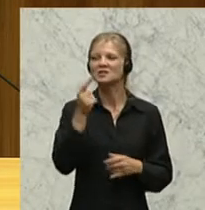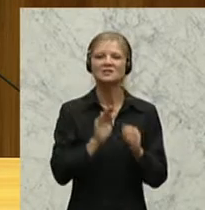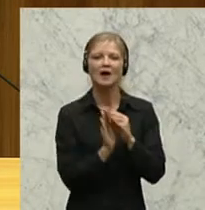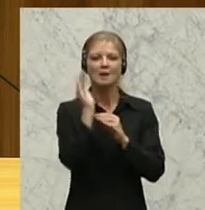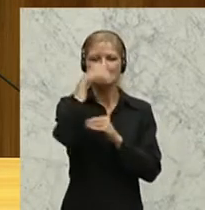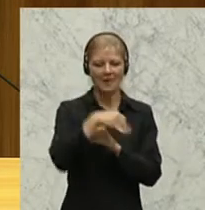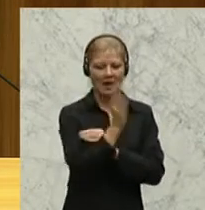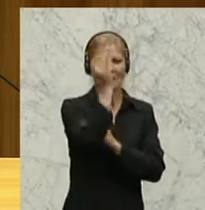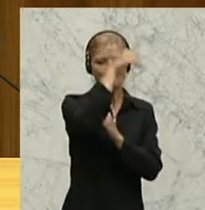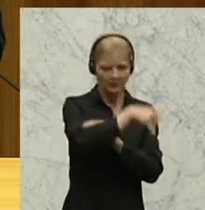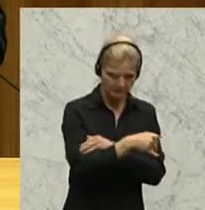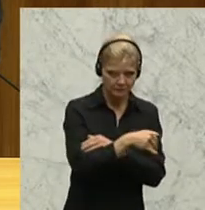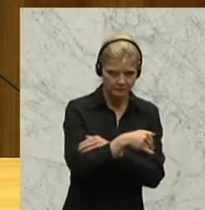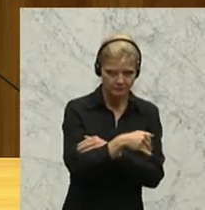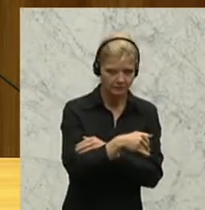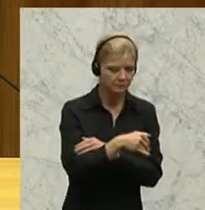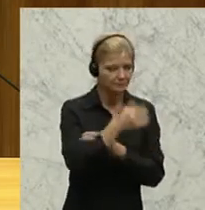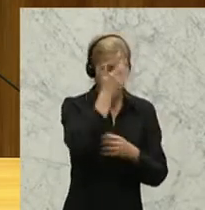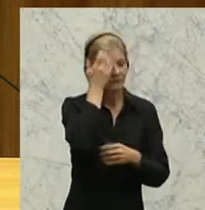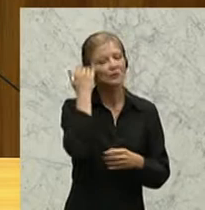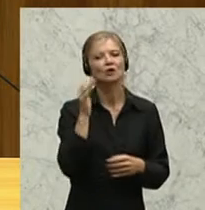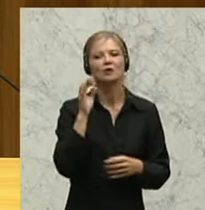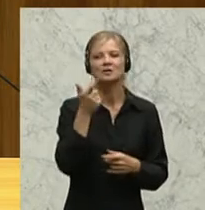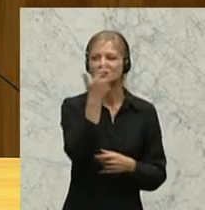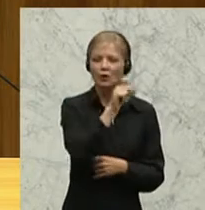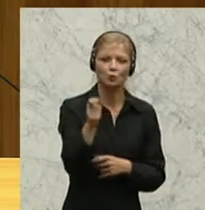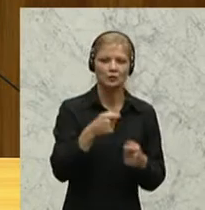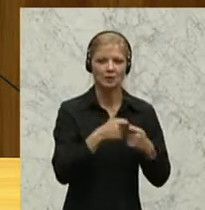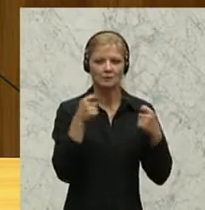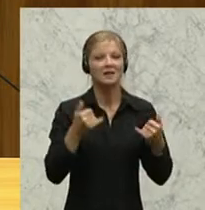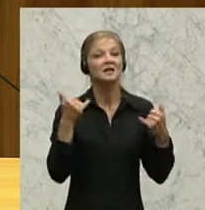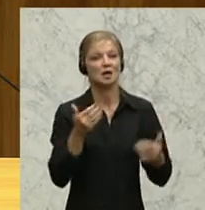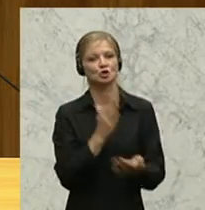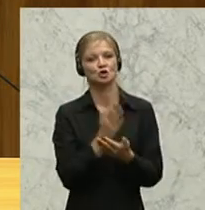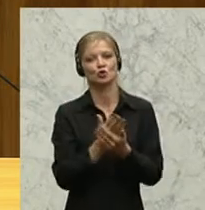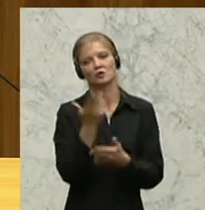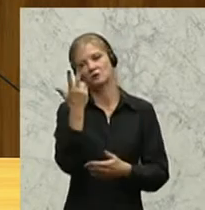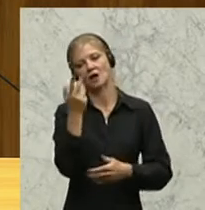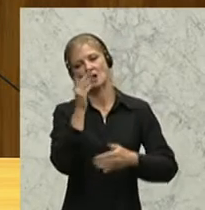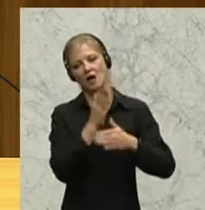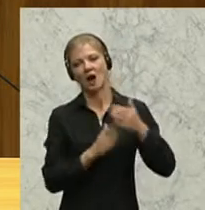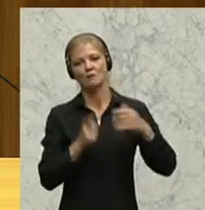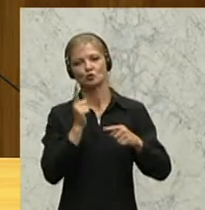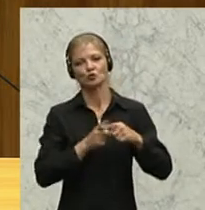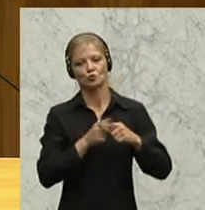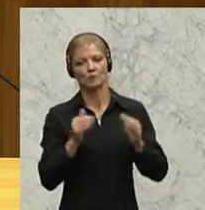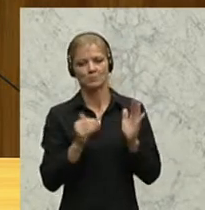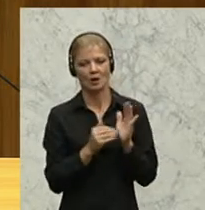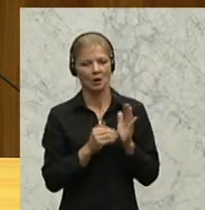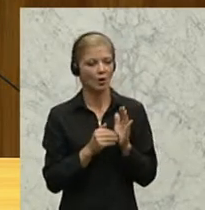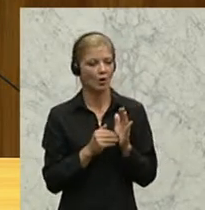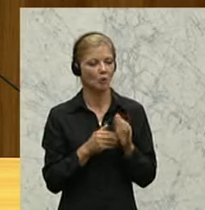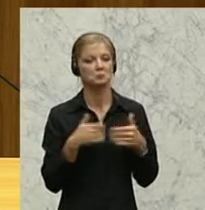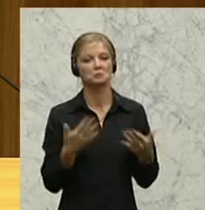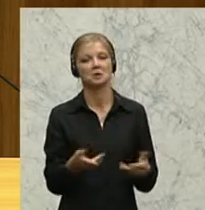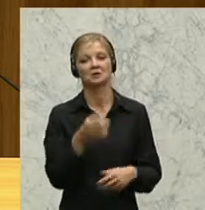die für eine Fahrt von 200 Kilometern jetzt schon dreieinhalb Stunden brauchen, da geht die Frau Bundesminister her